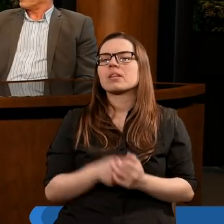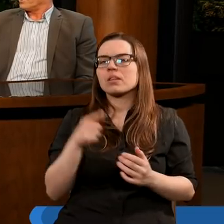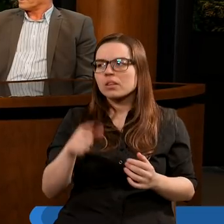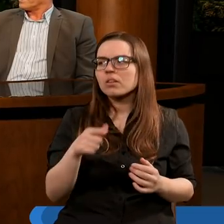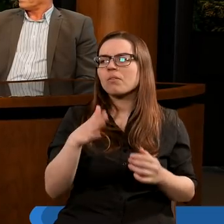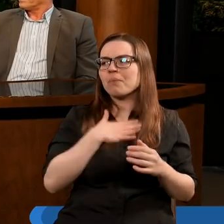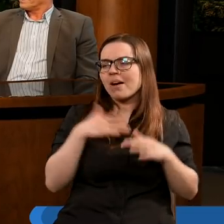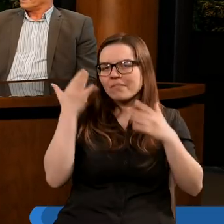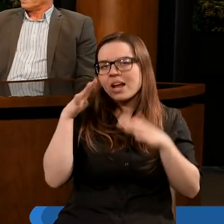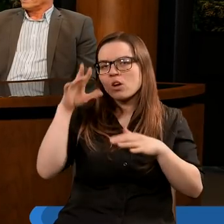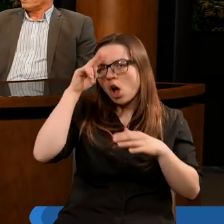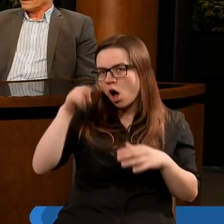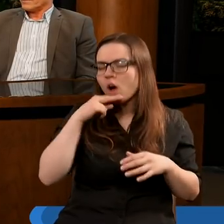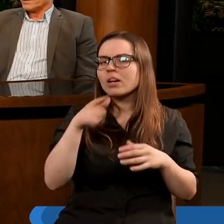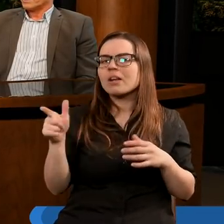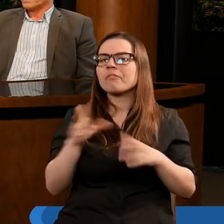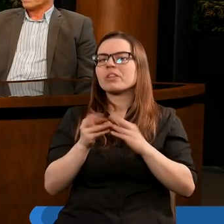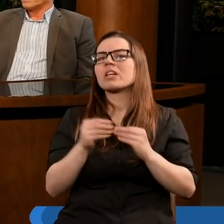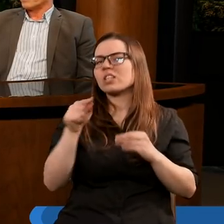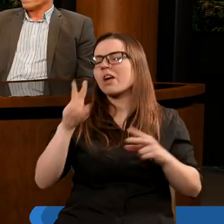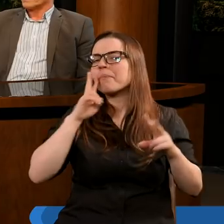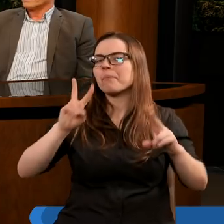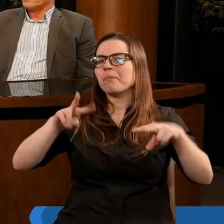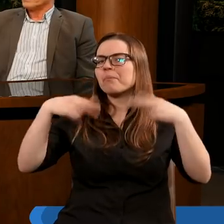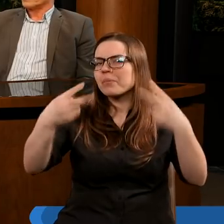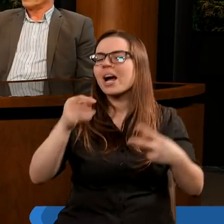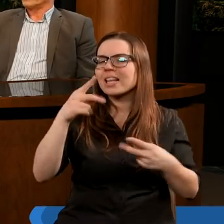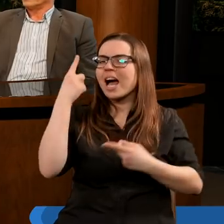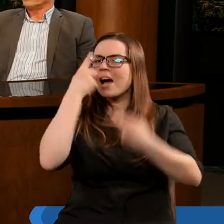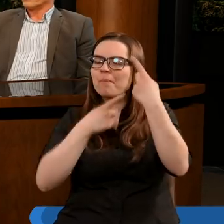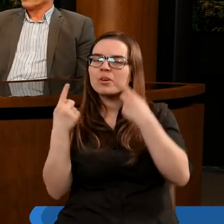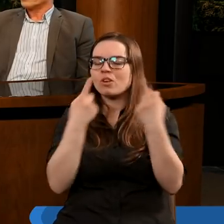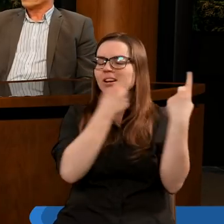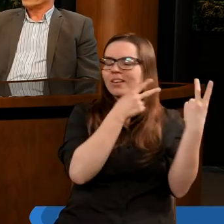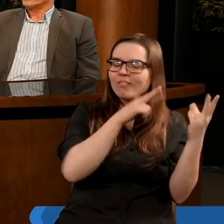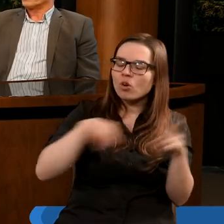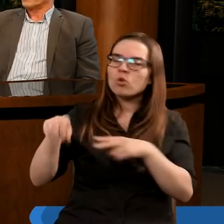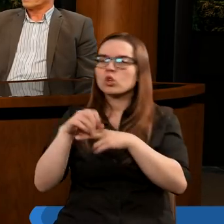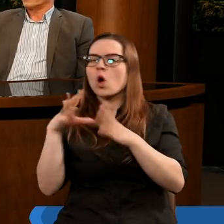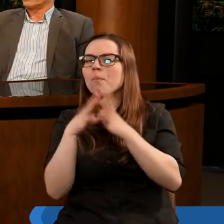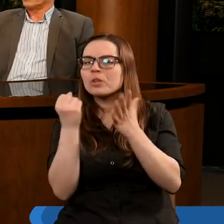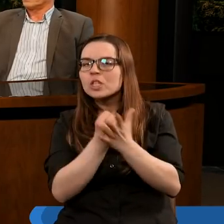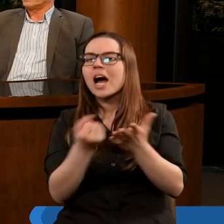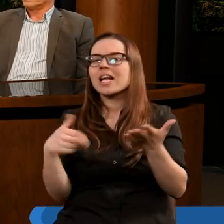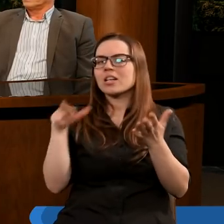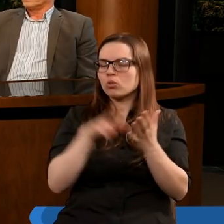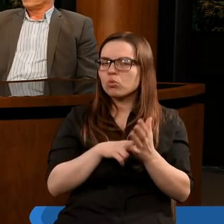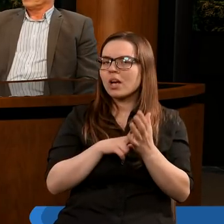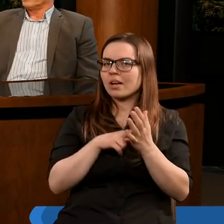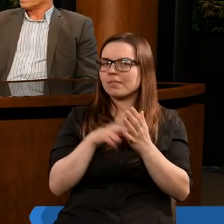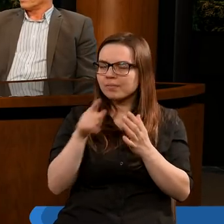synowie ku ojcom. I to jest właśnie taki przekaz, taka myśl, wróćcie do przykazań, które